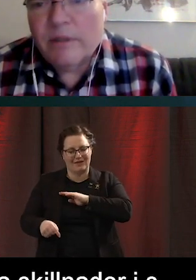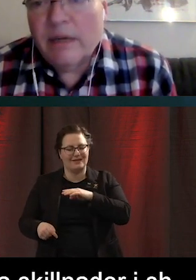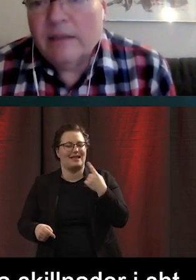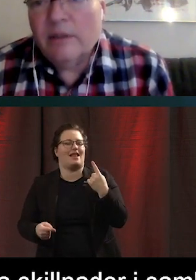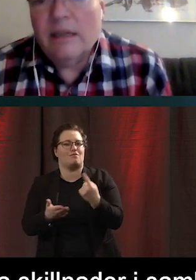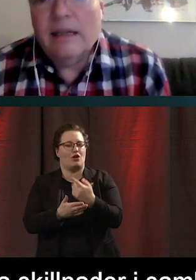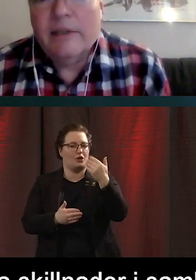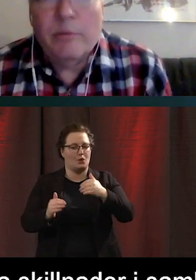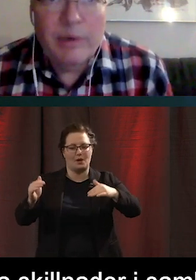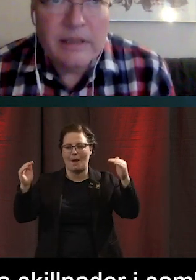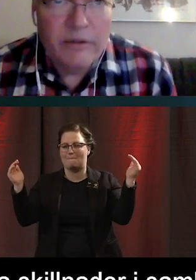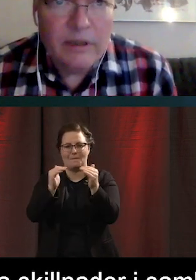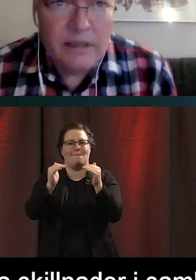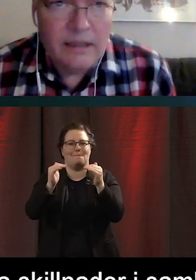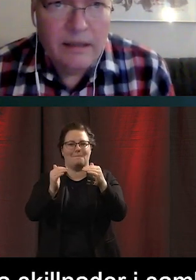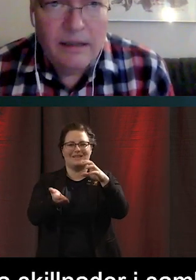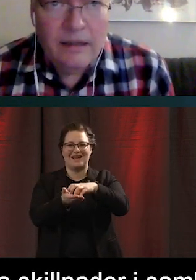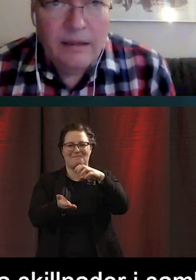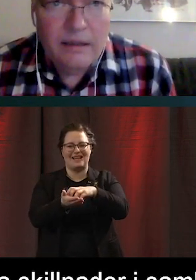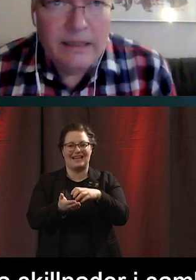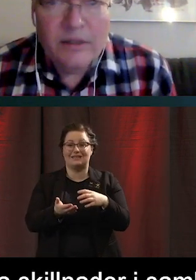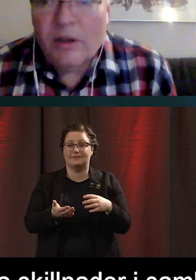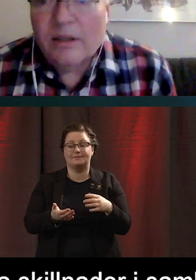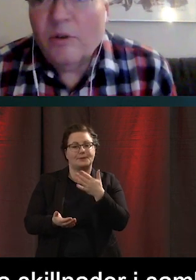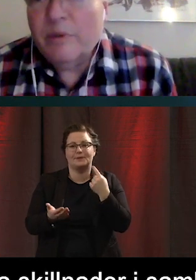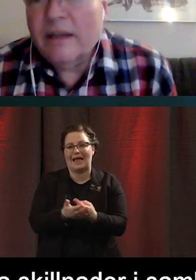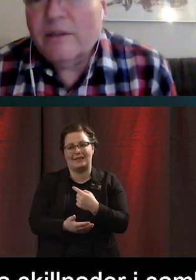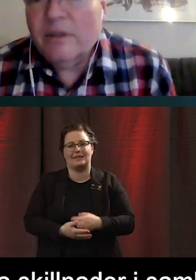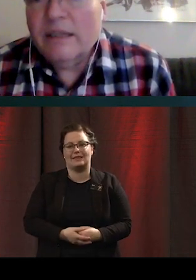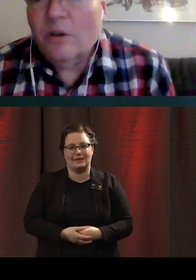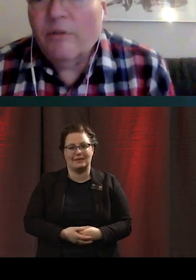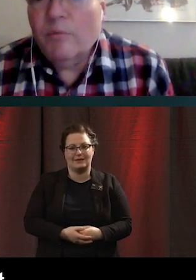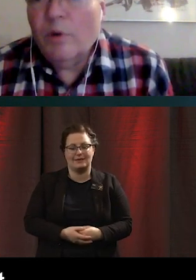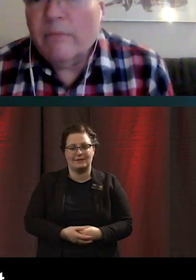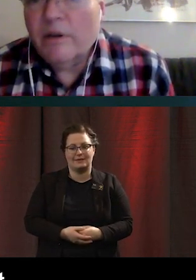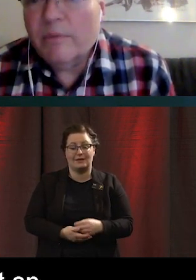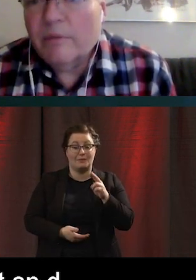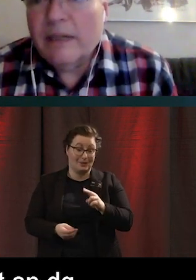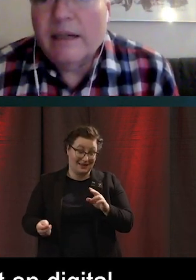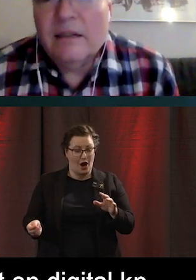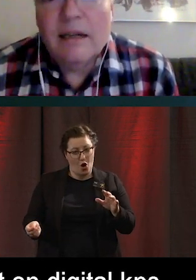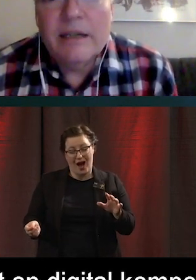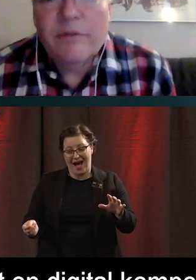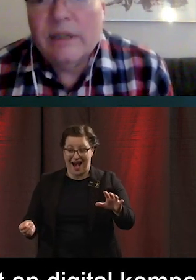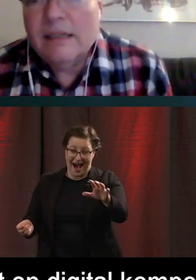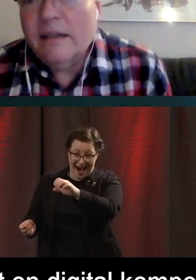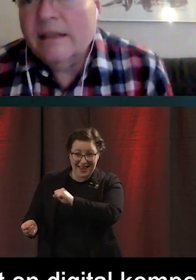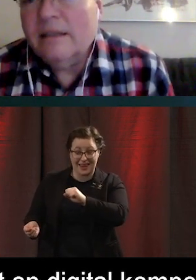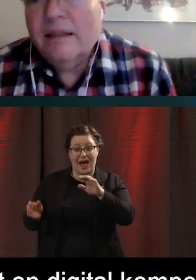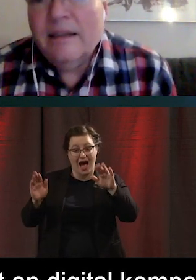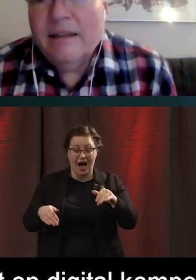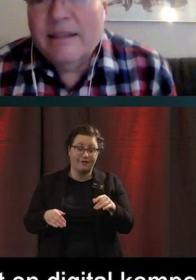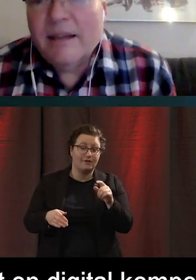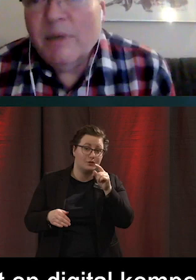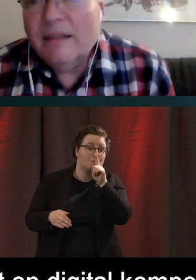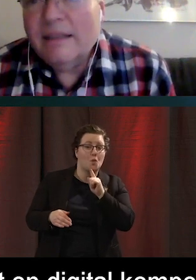vad som har hänt är att alla grupper har skaffat sig en digital kompetens och en digital förmåga. Men de som redan hade fördelar i